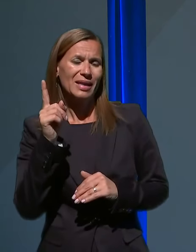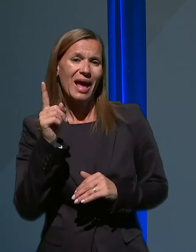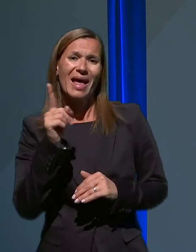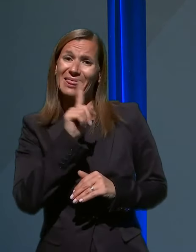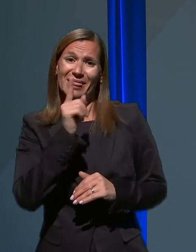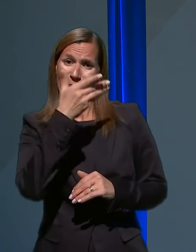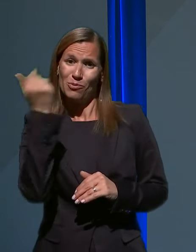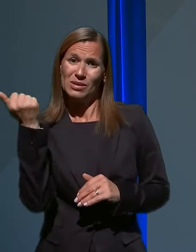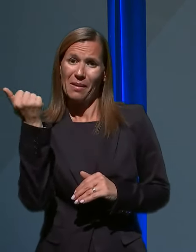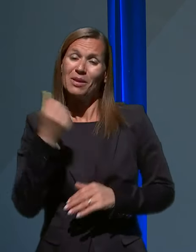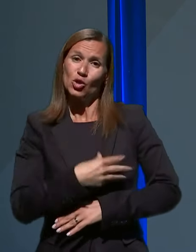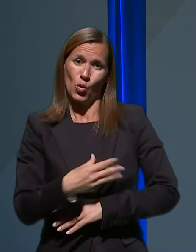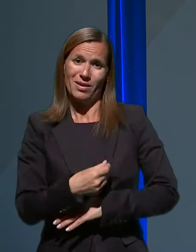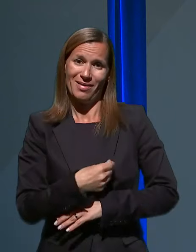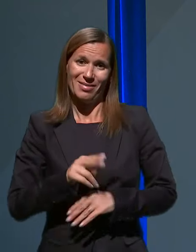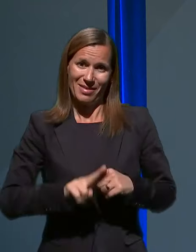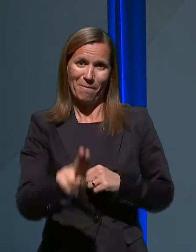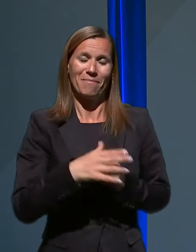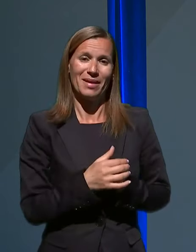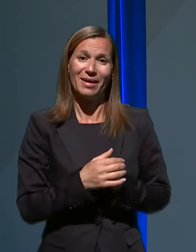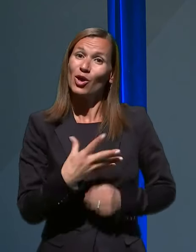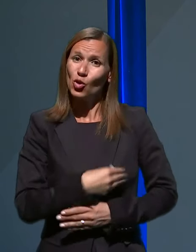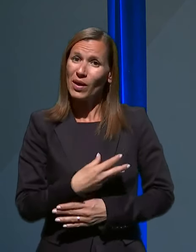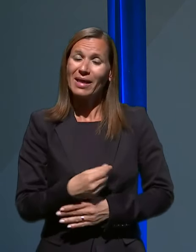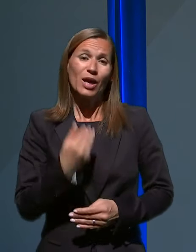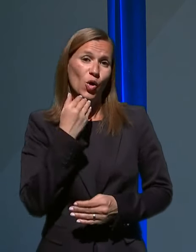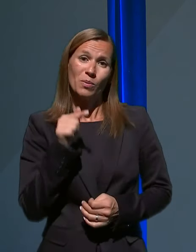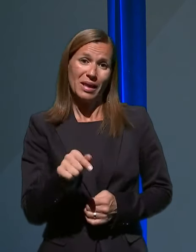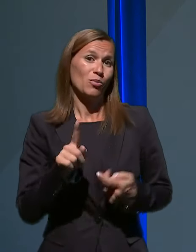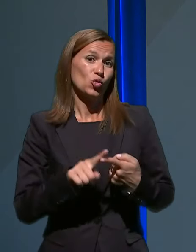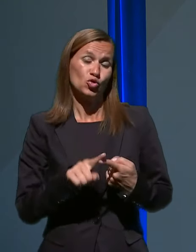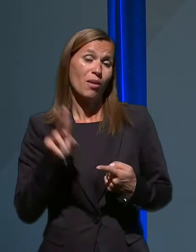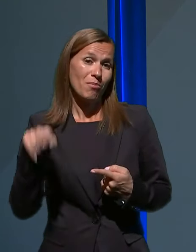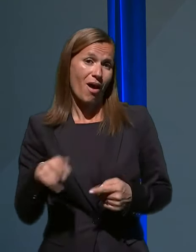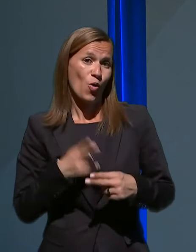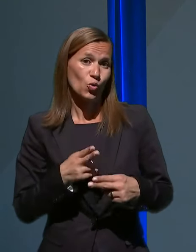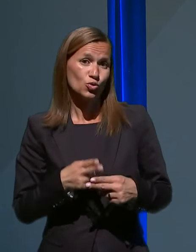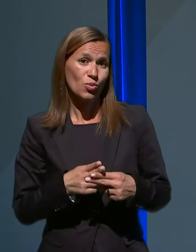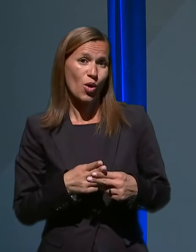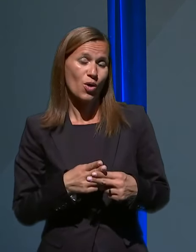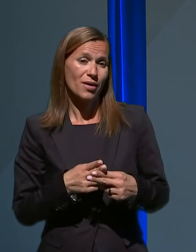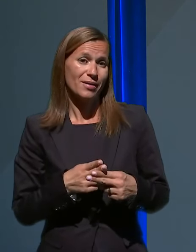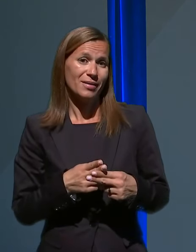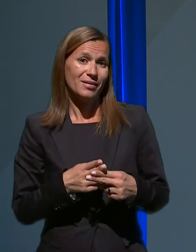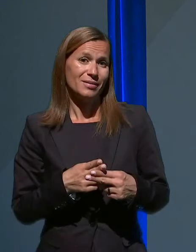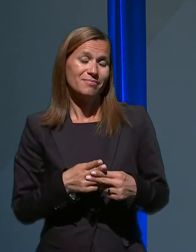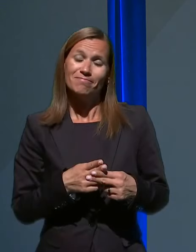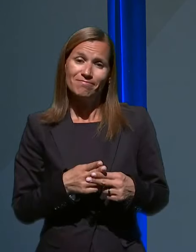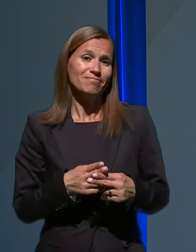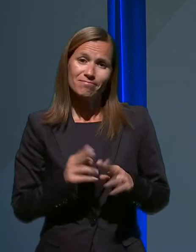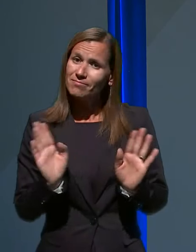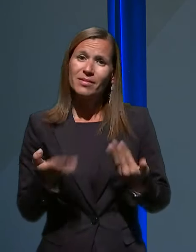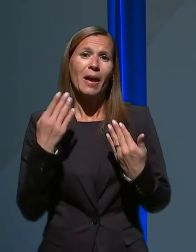pozabiti dojiti. Dojenje se kljub temu, če si okužen, naj mamice